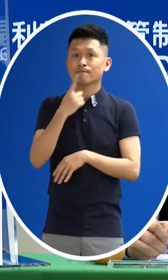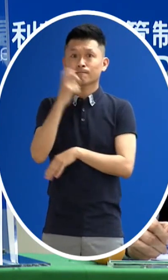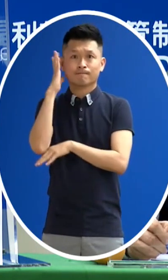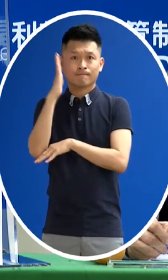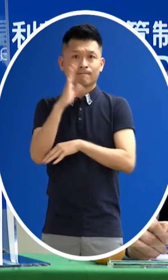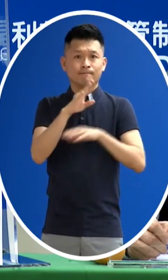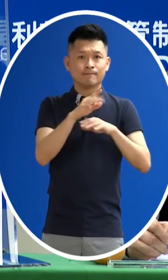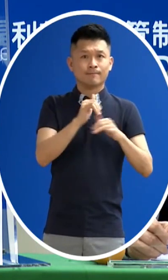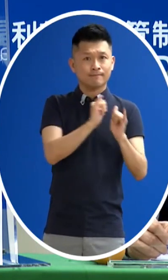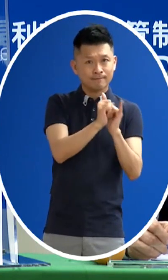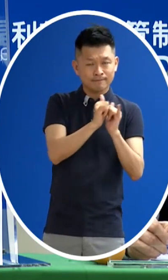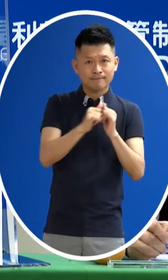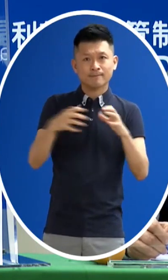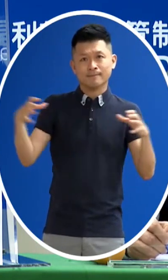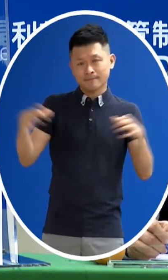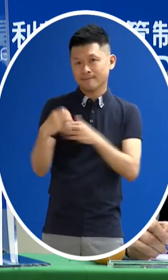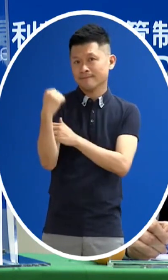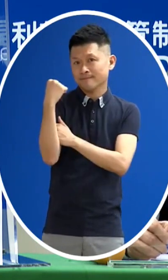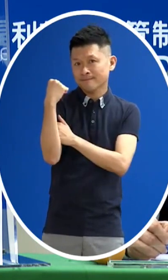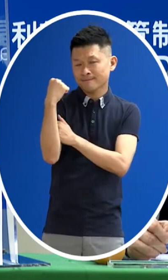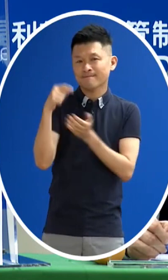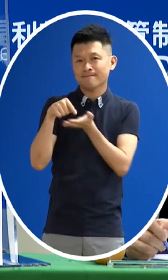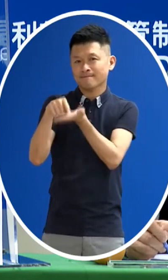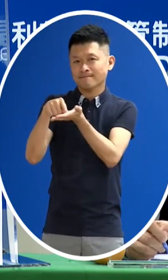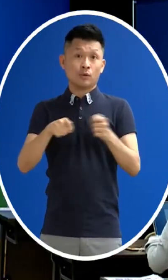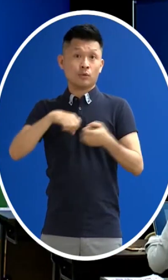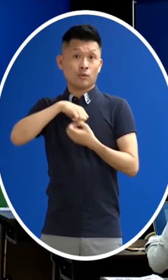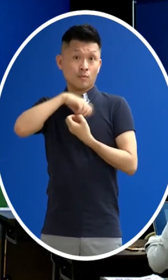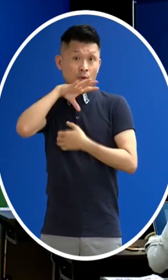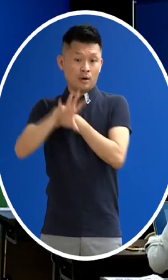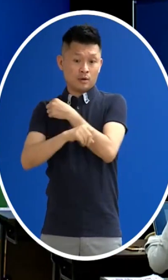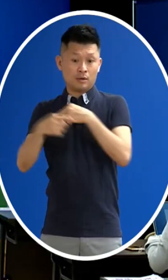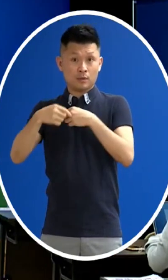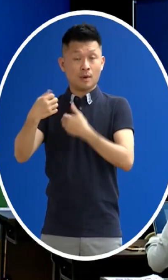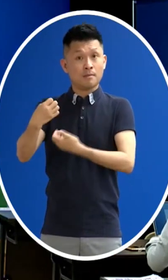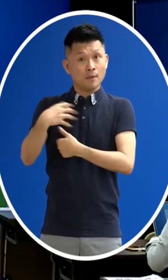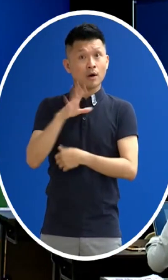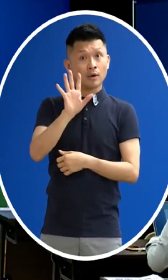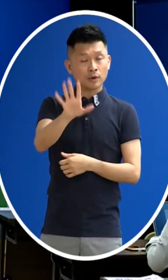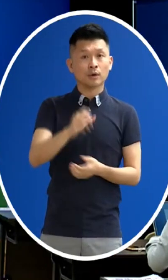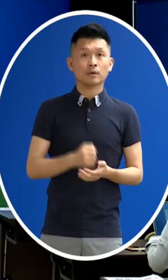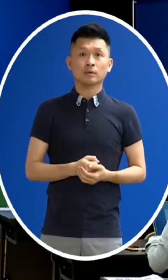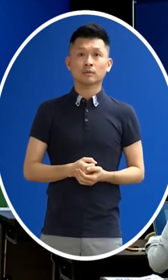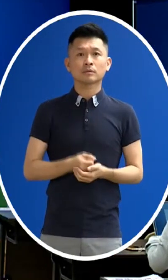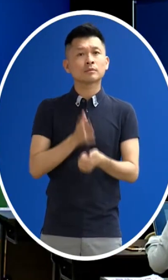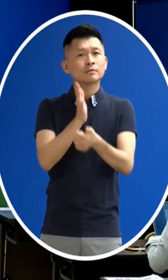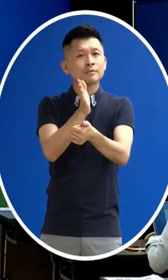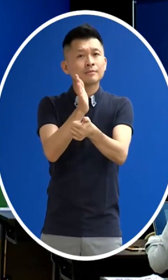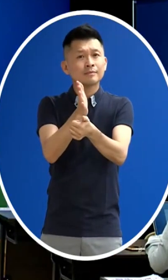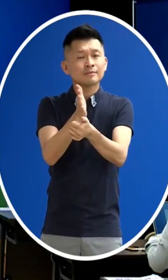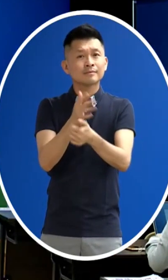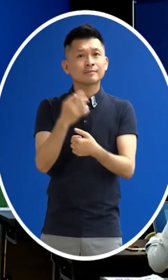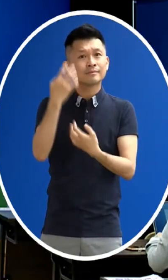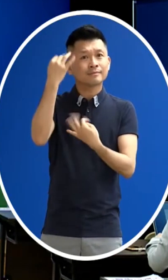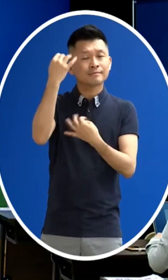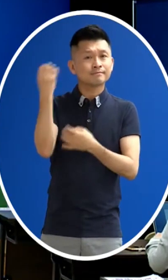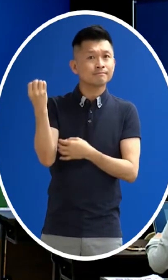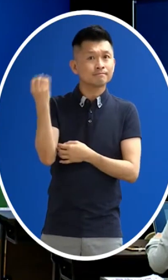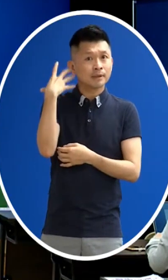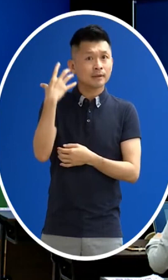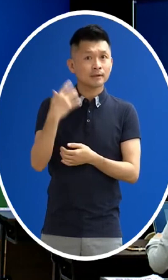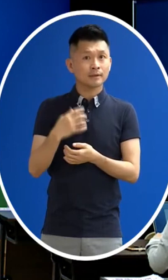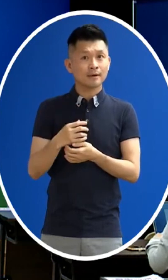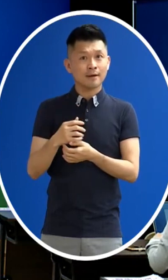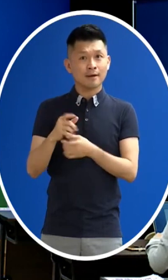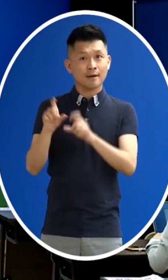民間大家一起努力然後把它爭取過來可不可以細講一下 大概是什麼時候我們這邊接貨通知知道